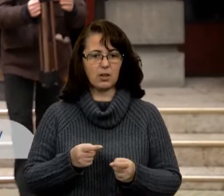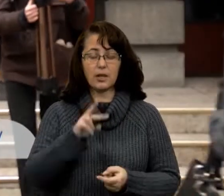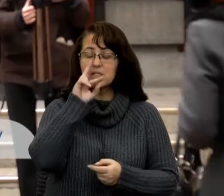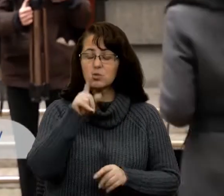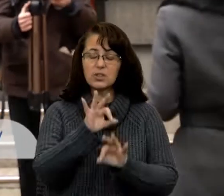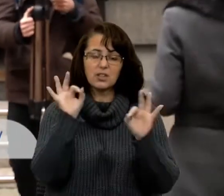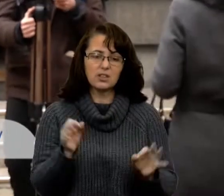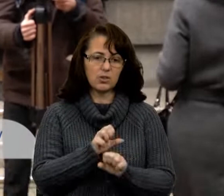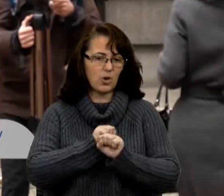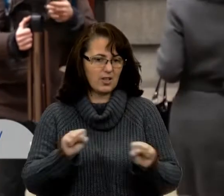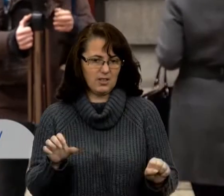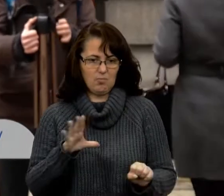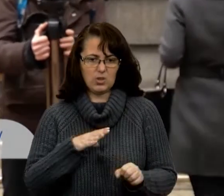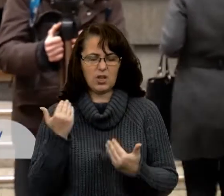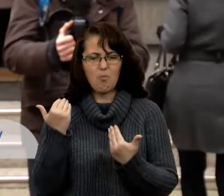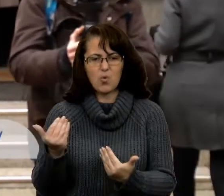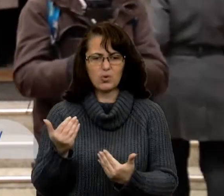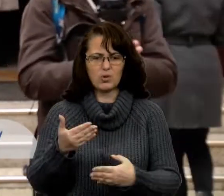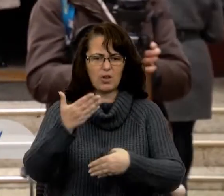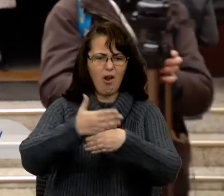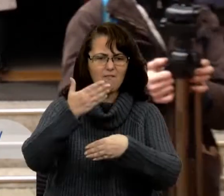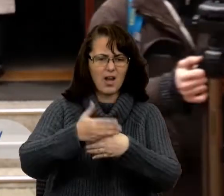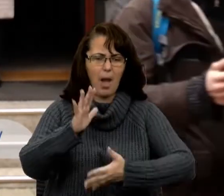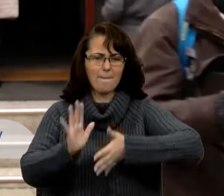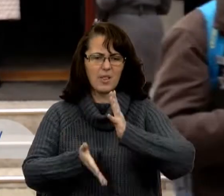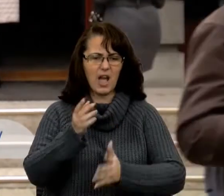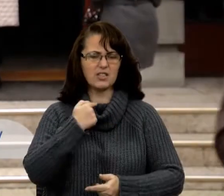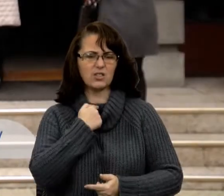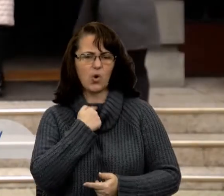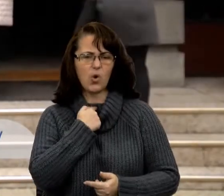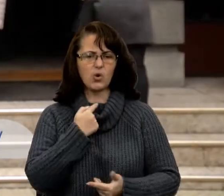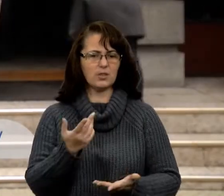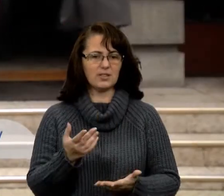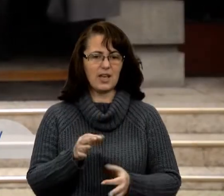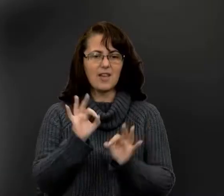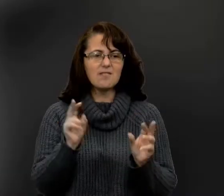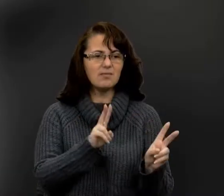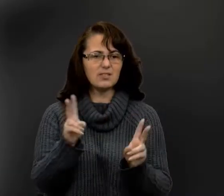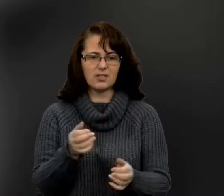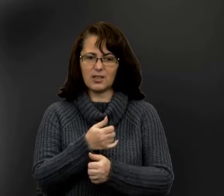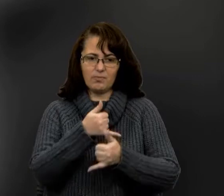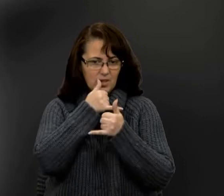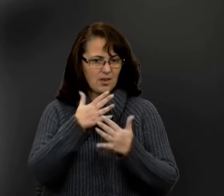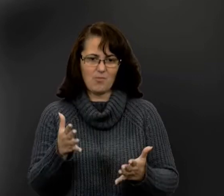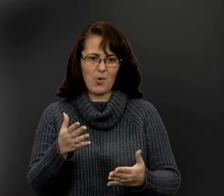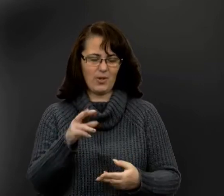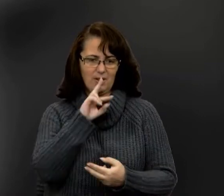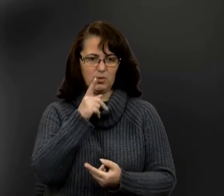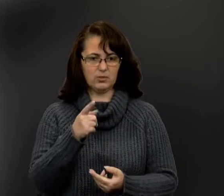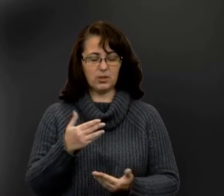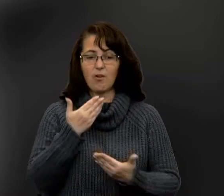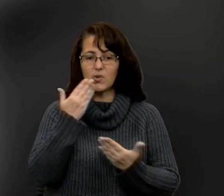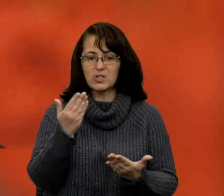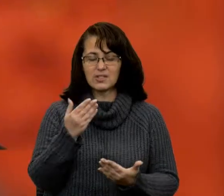постановки, його жести, його пластику, голоси акторів. Ні з ким не можна було приплутати. До Львова Роман Віктюк востаннє